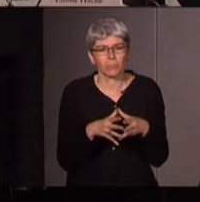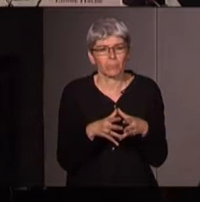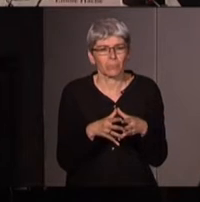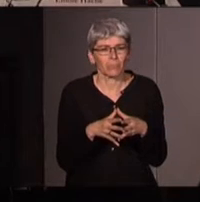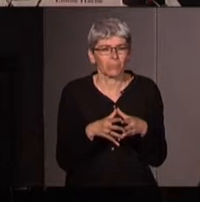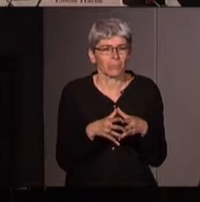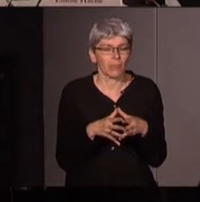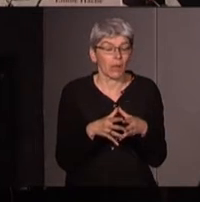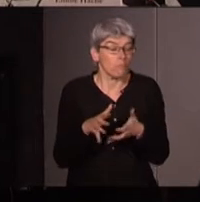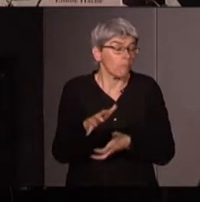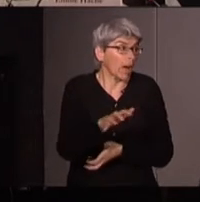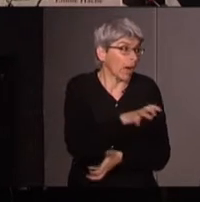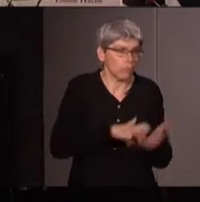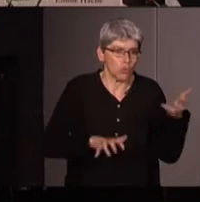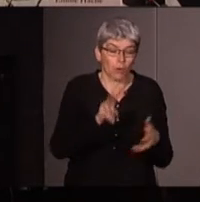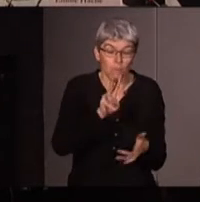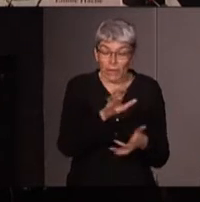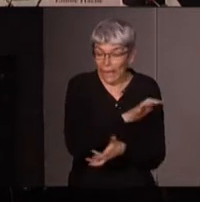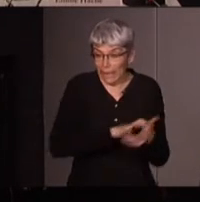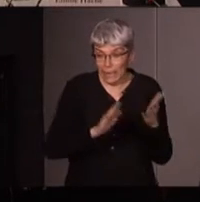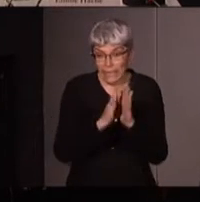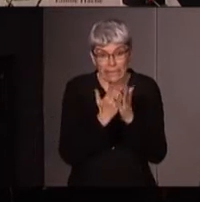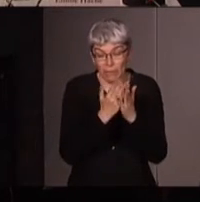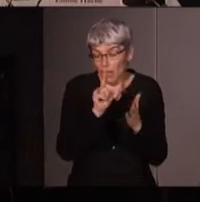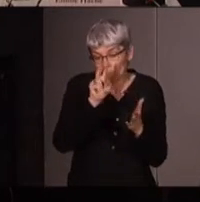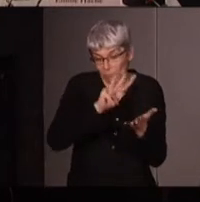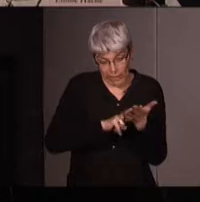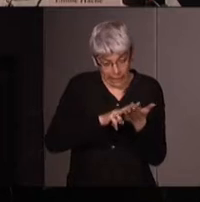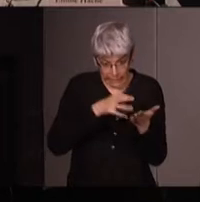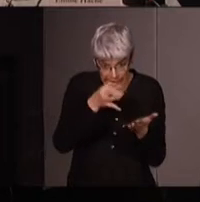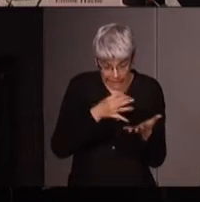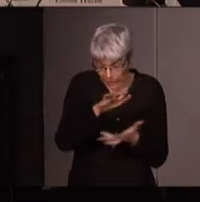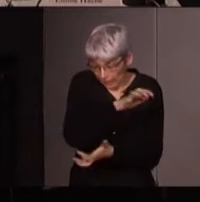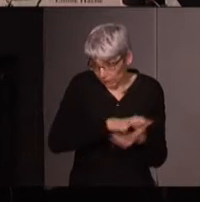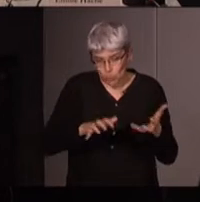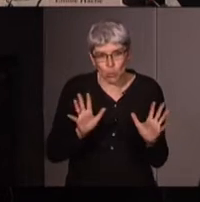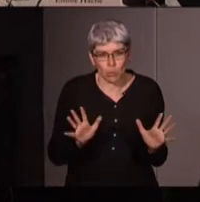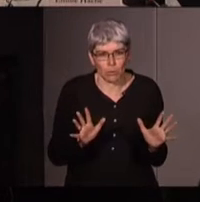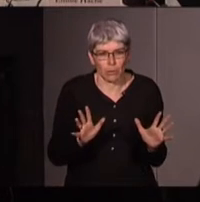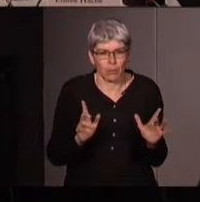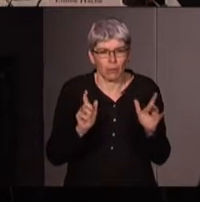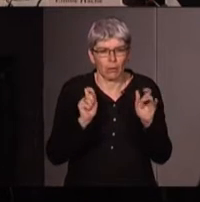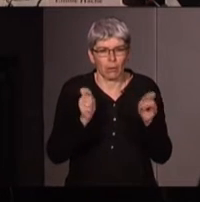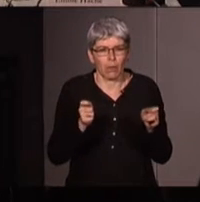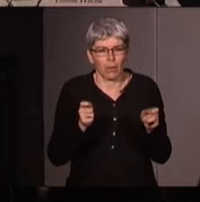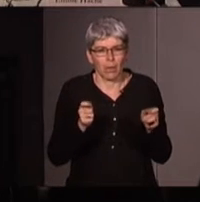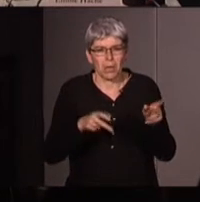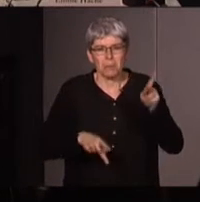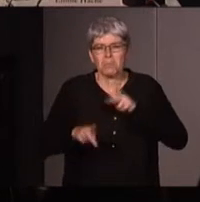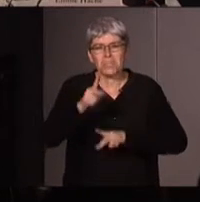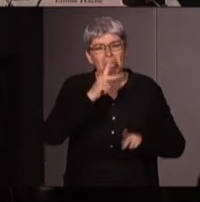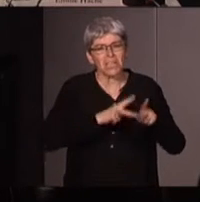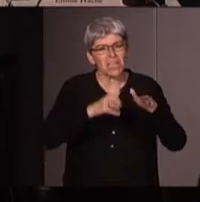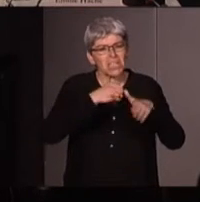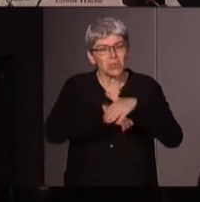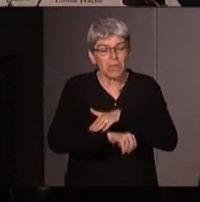c'est révolutionnaire en fait ça ce livre synthèse ce qu'il dit il s'intitule bizarrement psychanalyse de la naissance